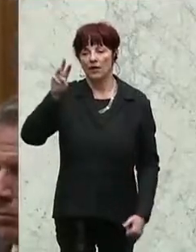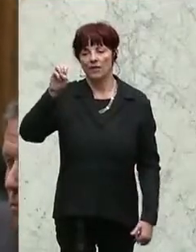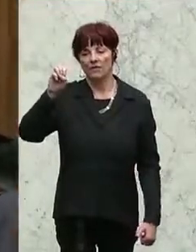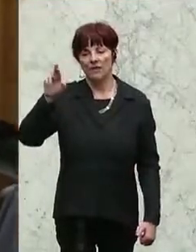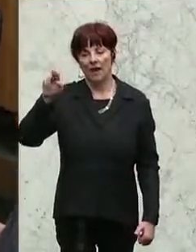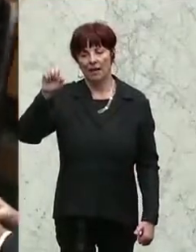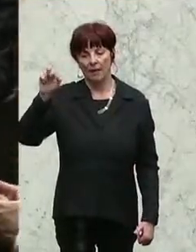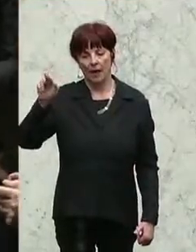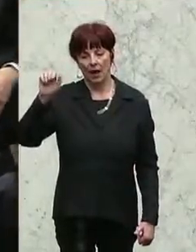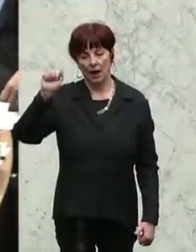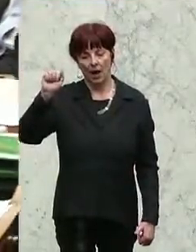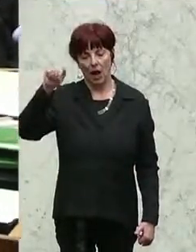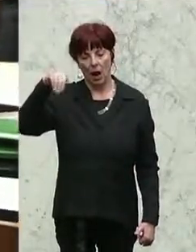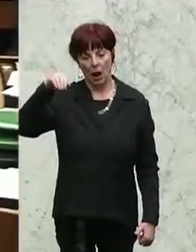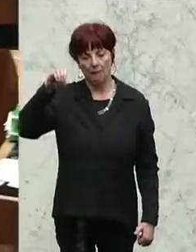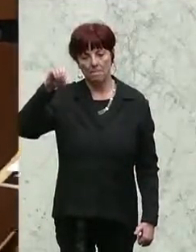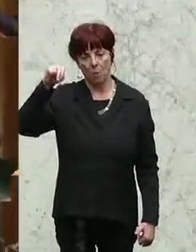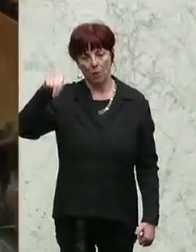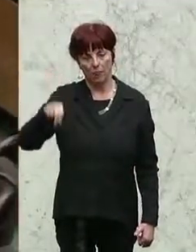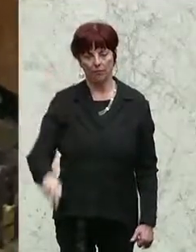derzeitige Vorsitzende der Volksanwälte Peter Fichtenbauer ein.